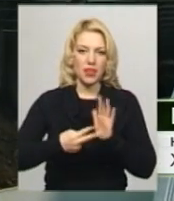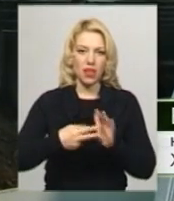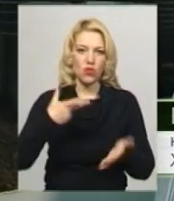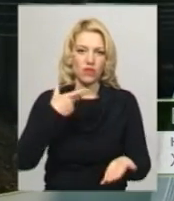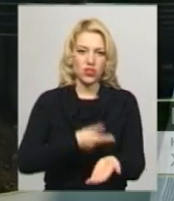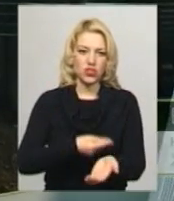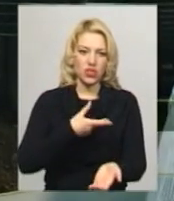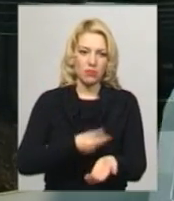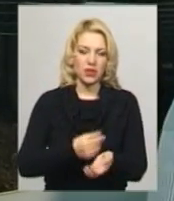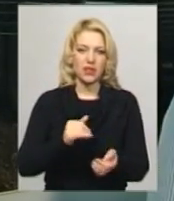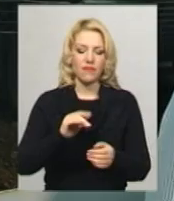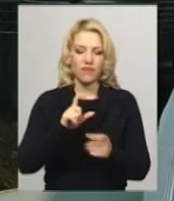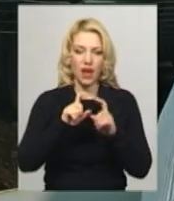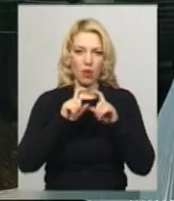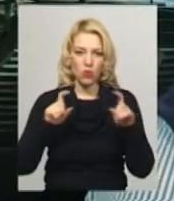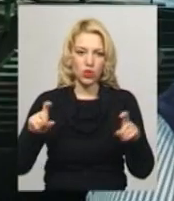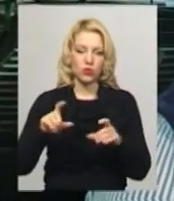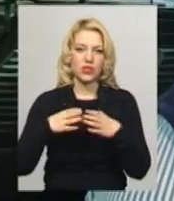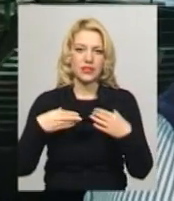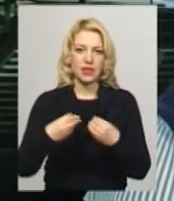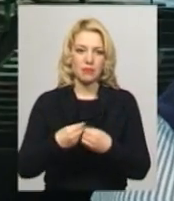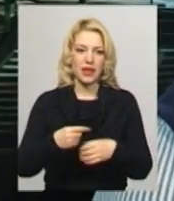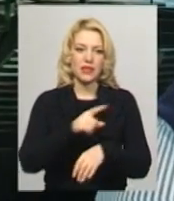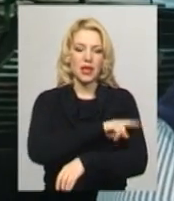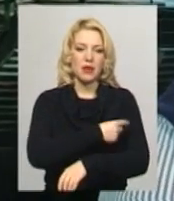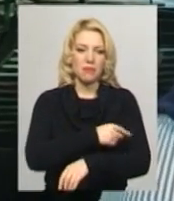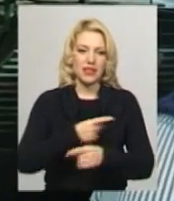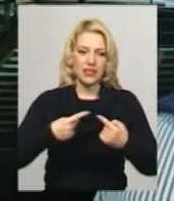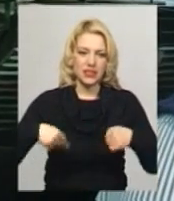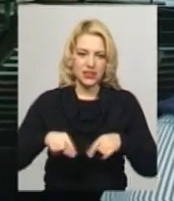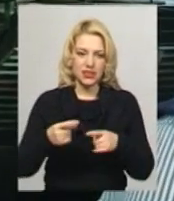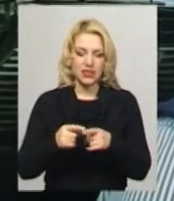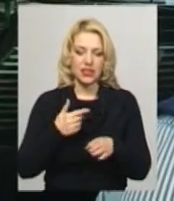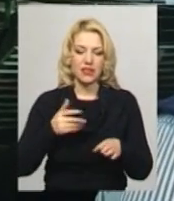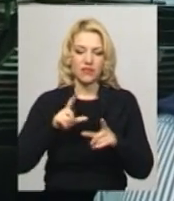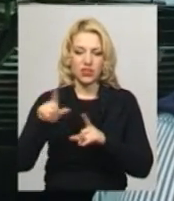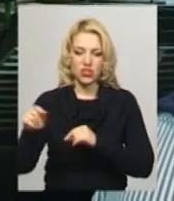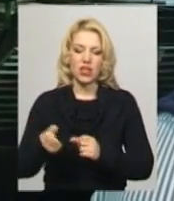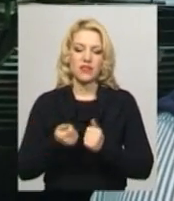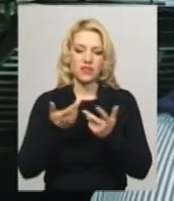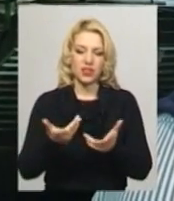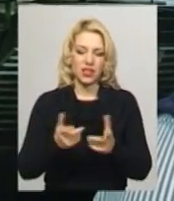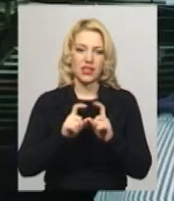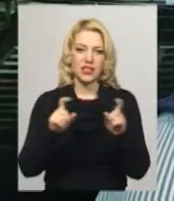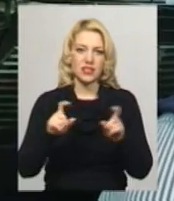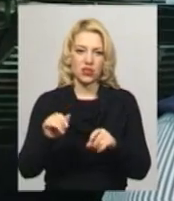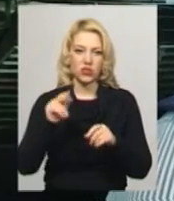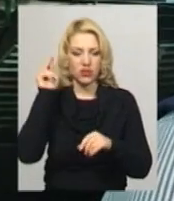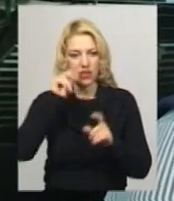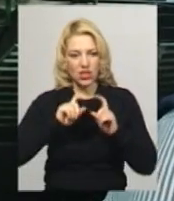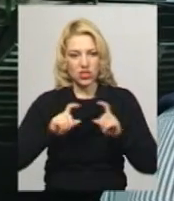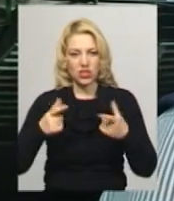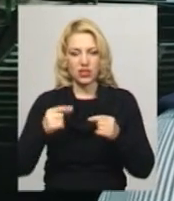амбулаторії сімейної медицини. Ми виїжджали в кілька дошкільних заходів і в шкіл, де